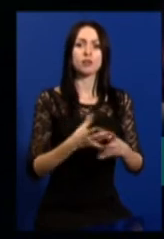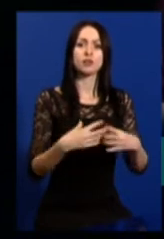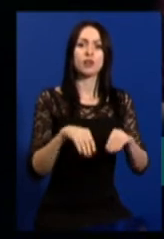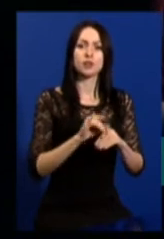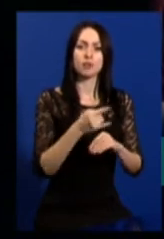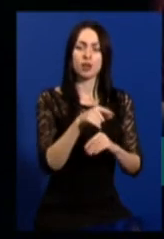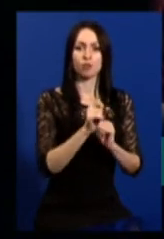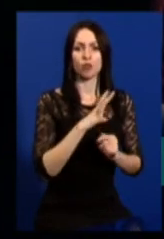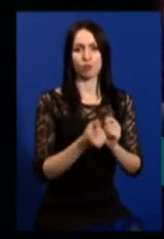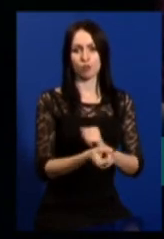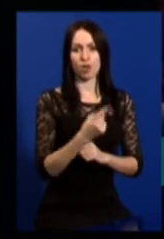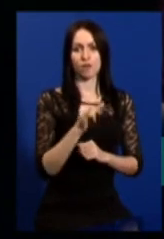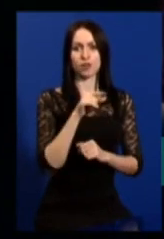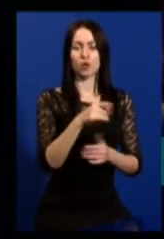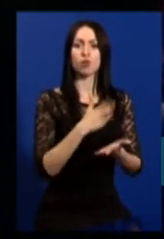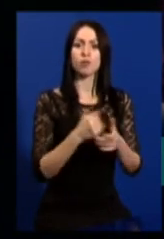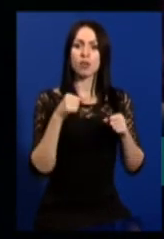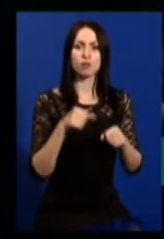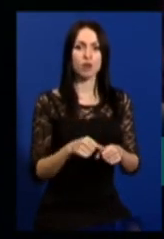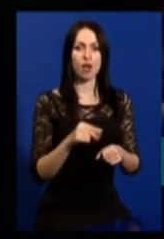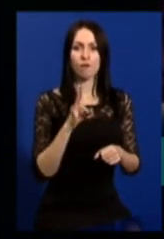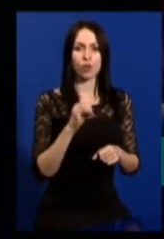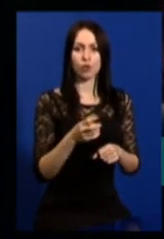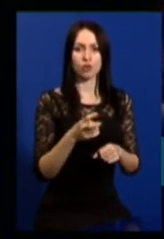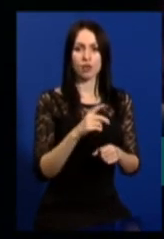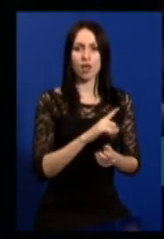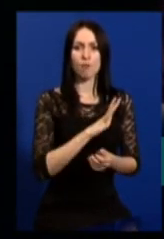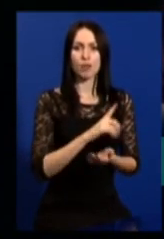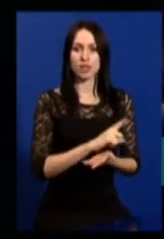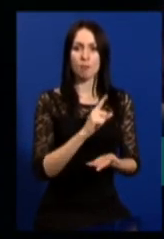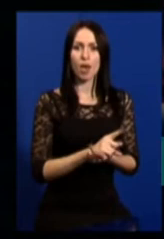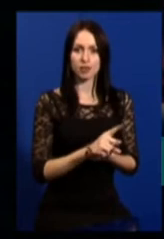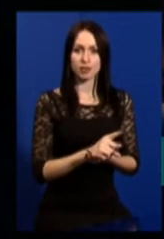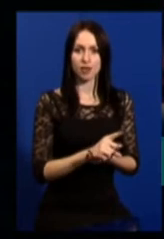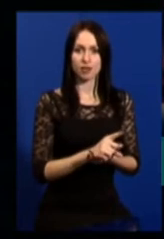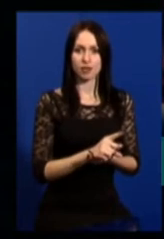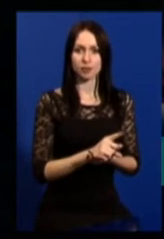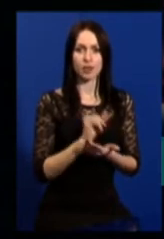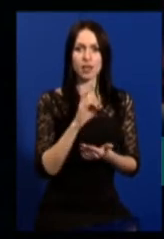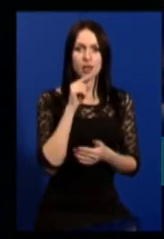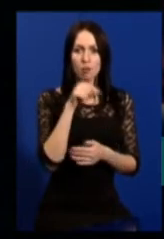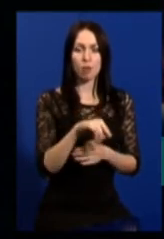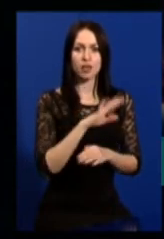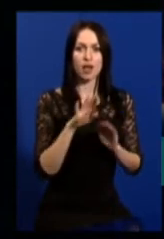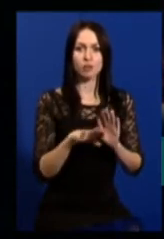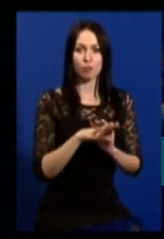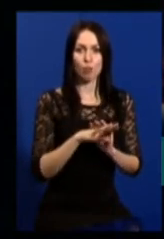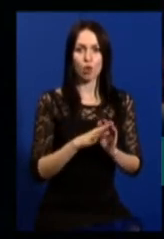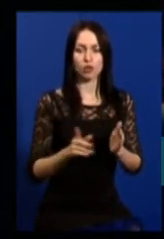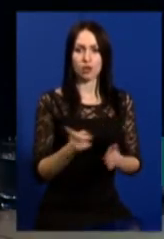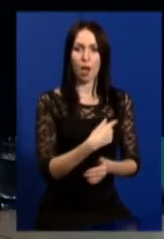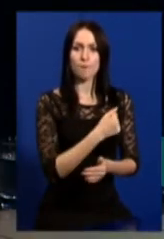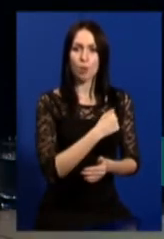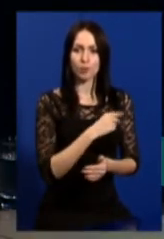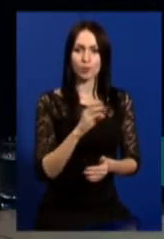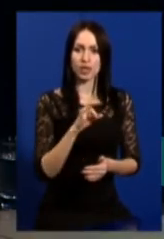сім'ї і він має право вже не бути зобов'язаним і не підпадає під мобілізацію.